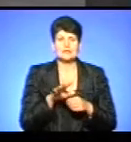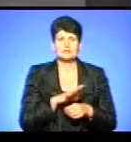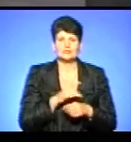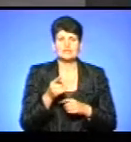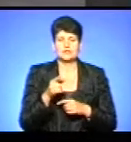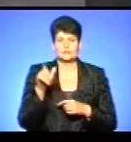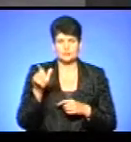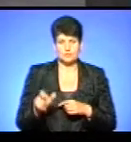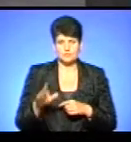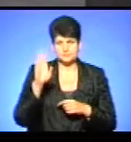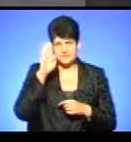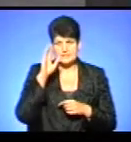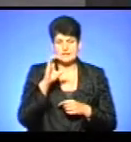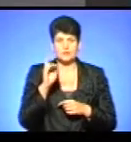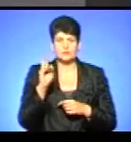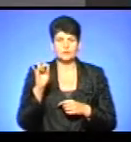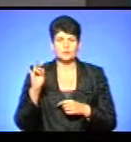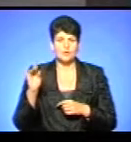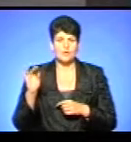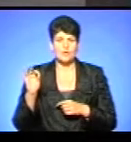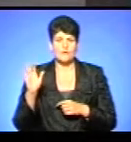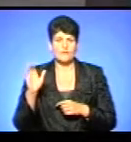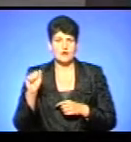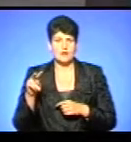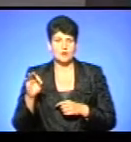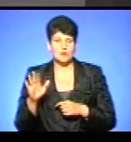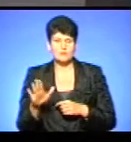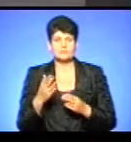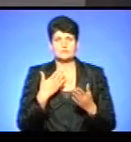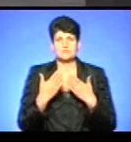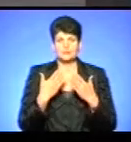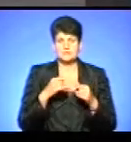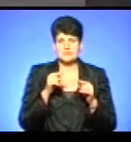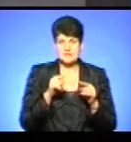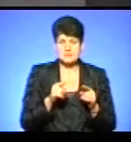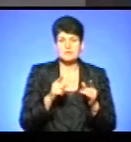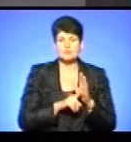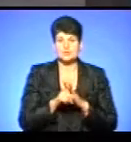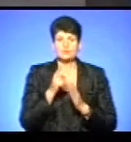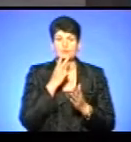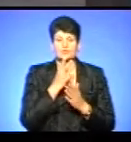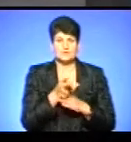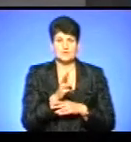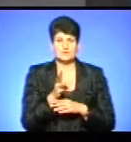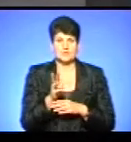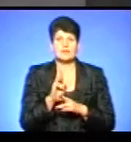Коновал, який сьогодні є гостем нашої програми. Але перш ніж ми з ним поспілкуємося, я пропоную переглянути сюжет, як це все було.